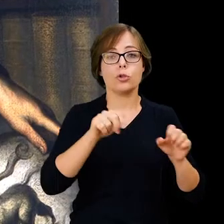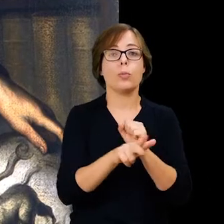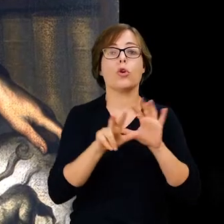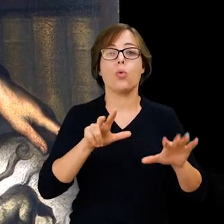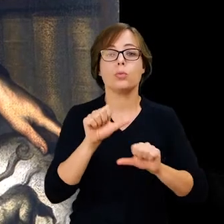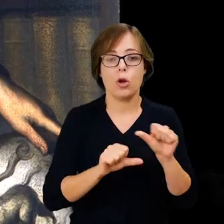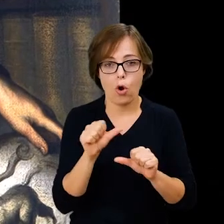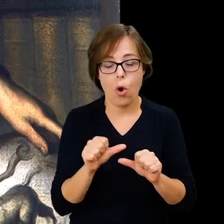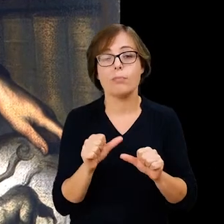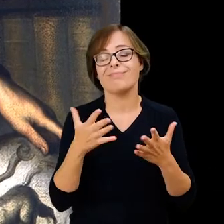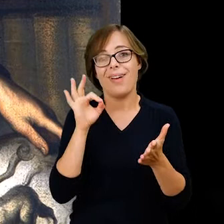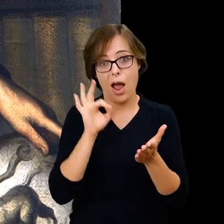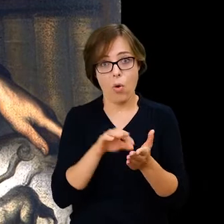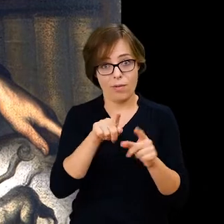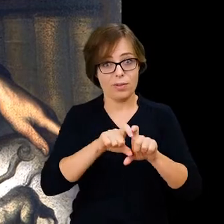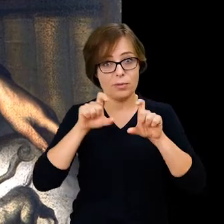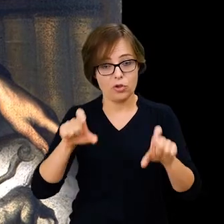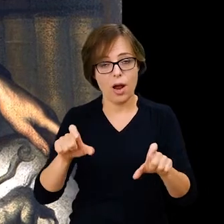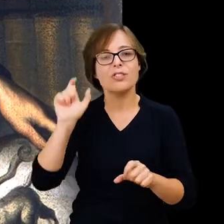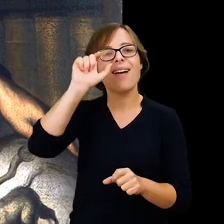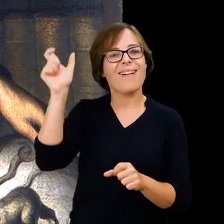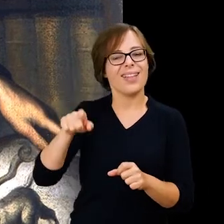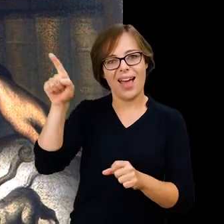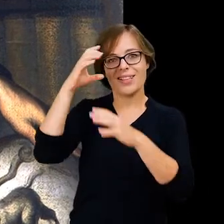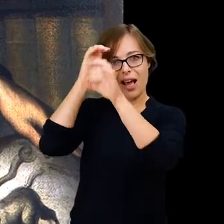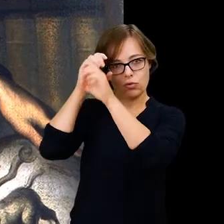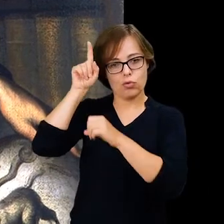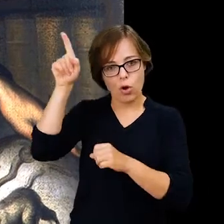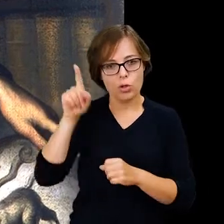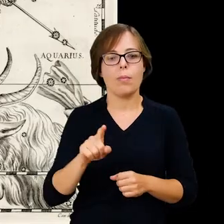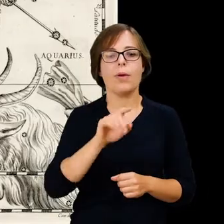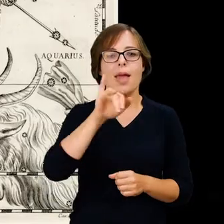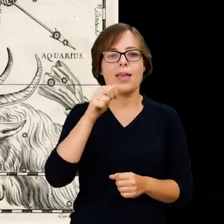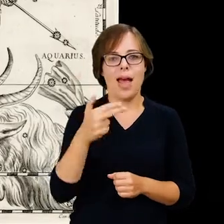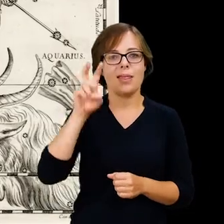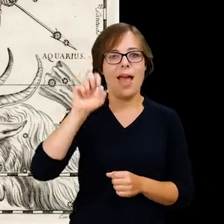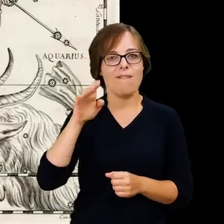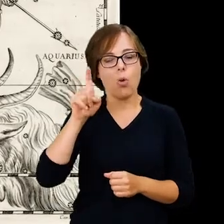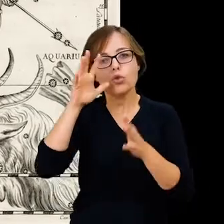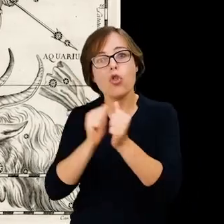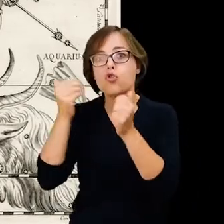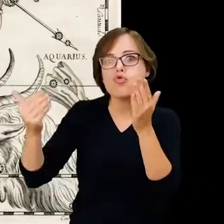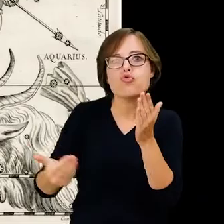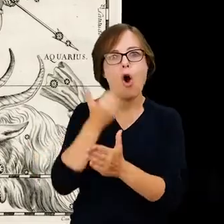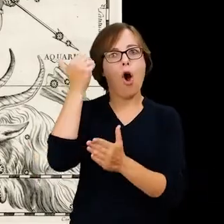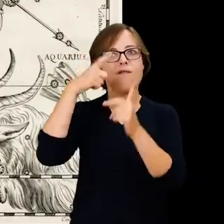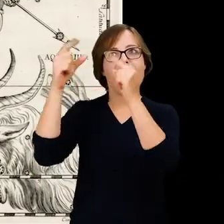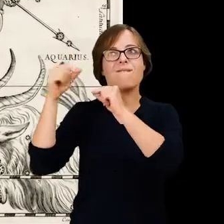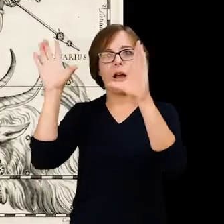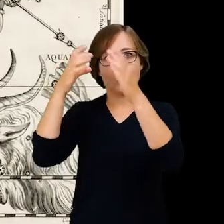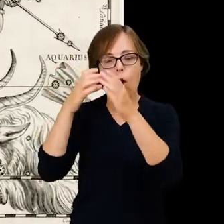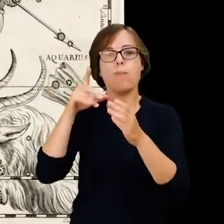czas, kiedy gdański astronom Jan Heweliusz odkrył nowy gwiazdozbiór, który nazwał na cześć swojego króla